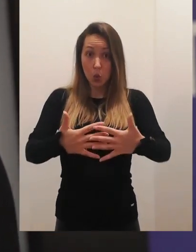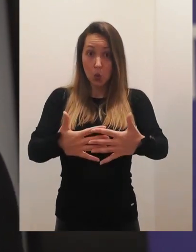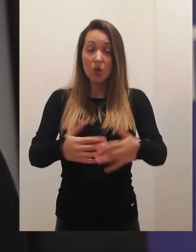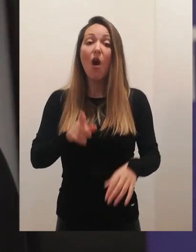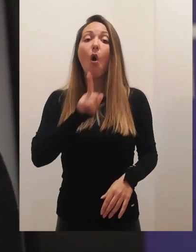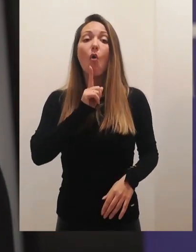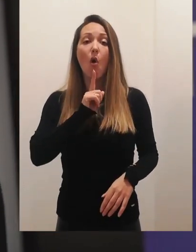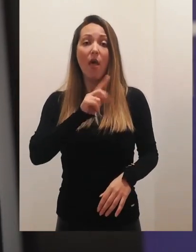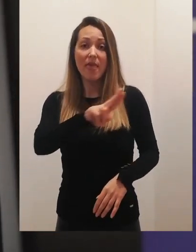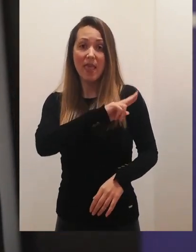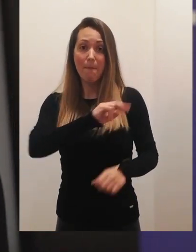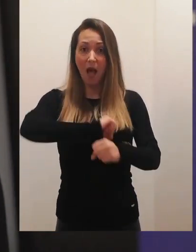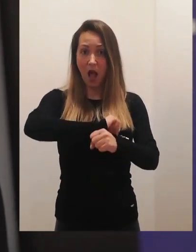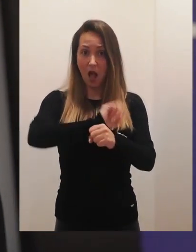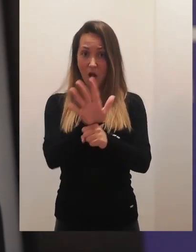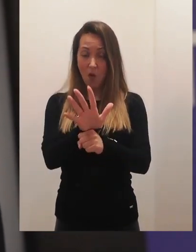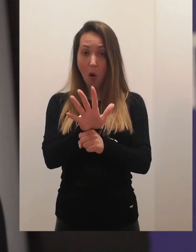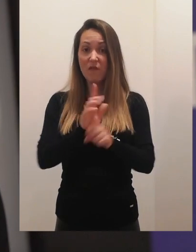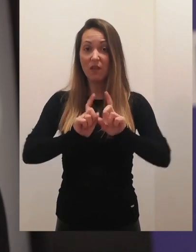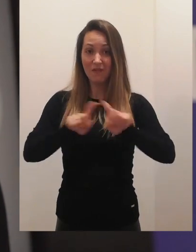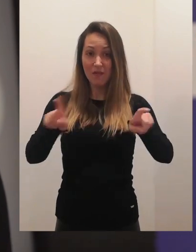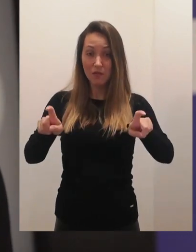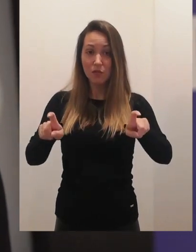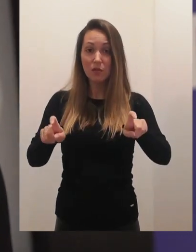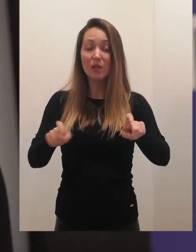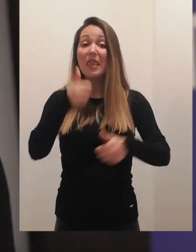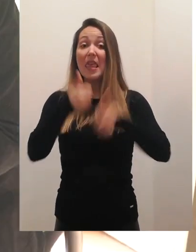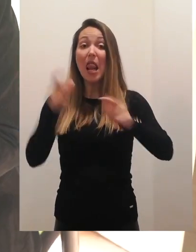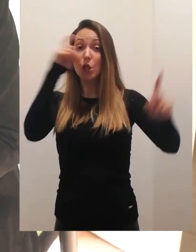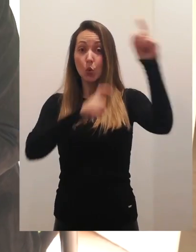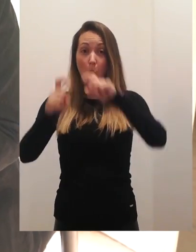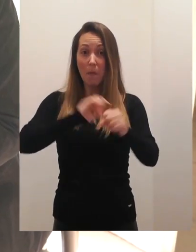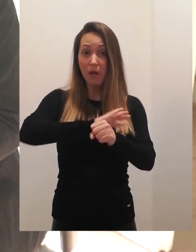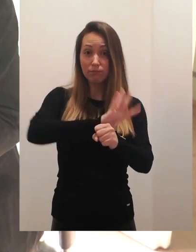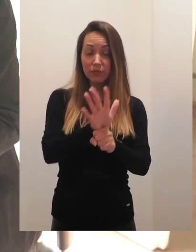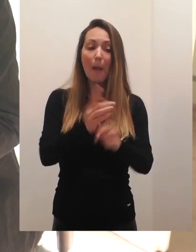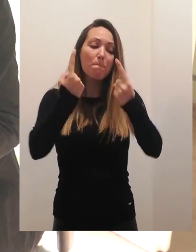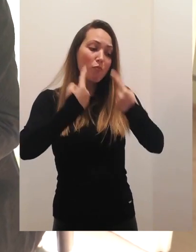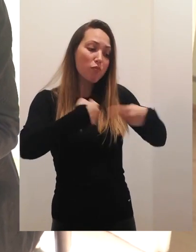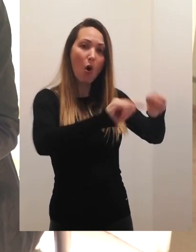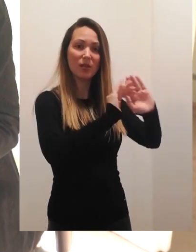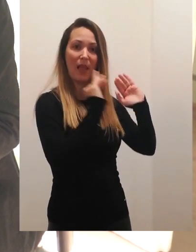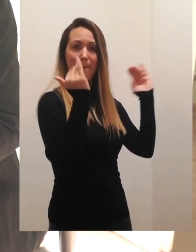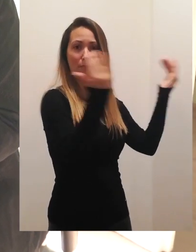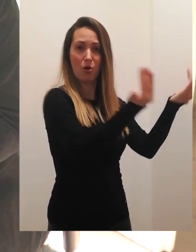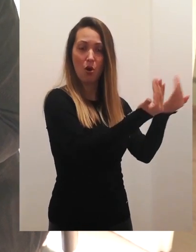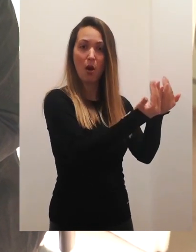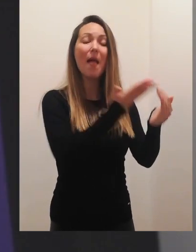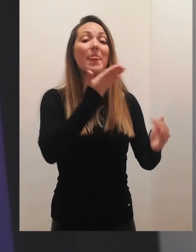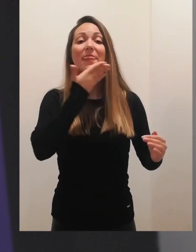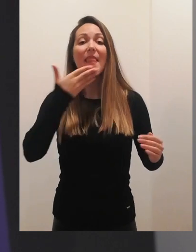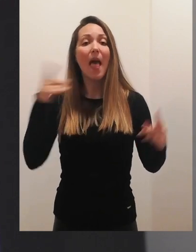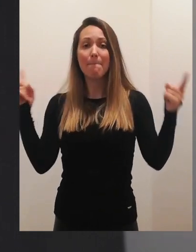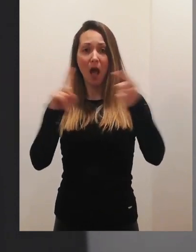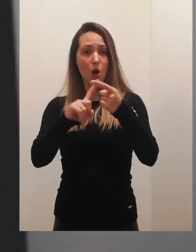pacijentkinja koja je potvrđena COVID infekcija ili sumnja, potpuno odvojene, porođeni boks, znači